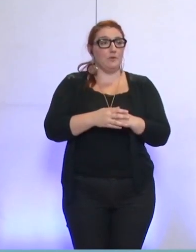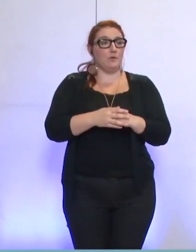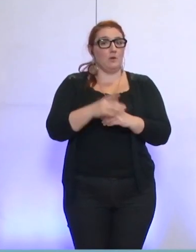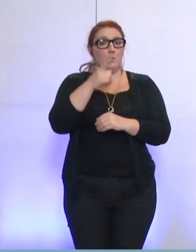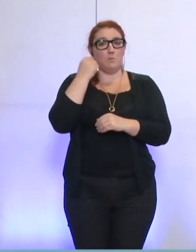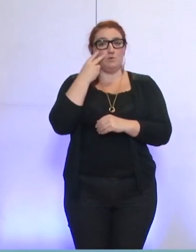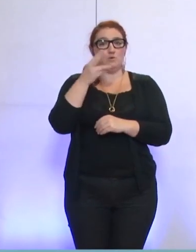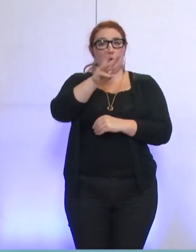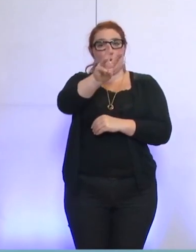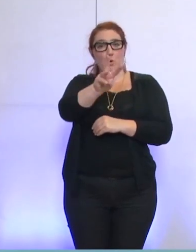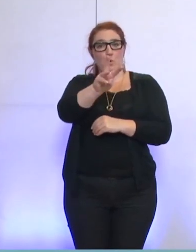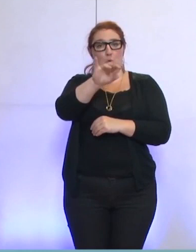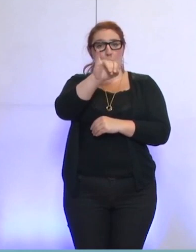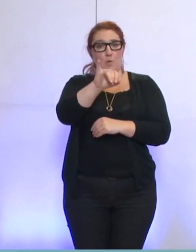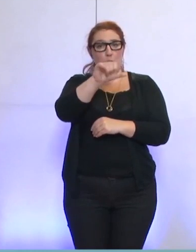je vous donne la parole.